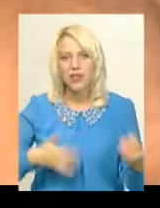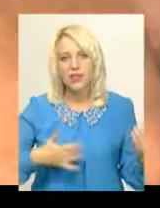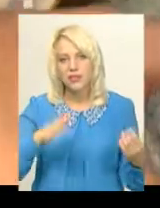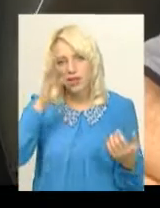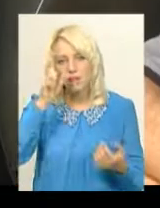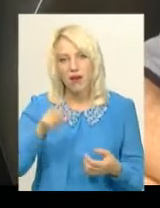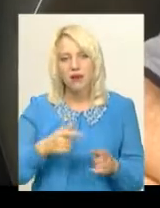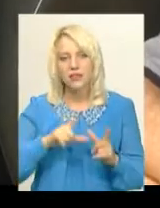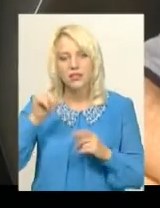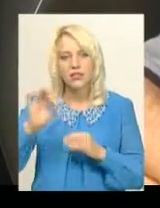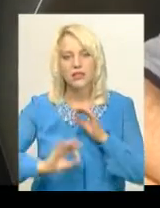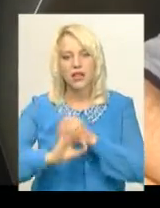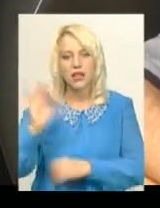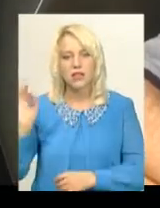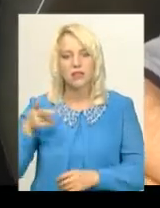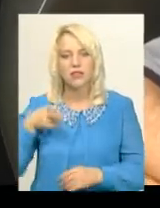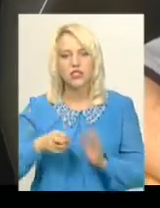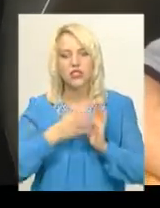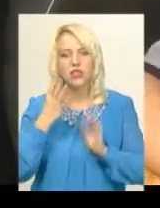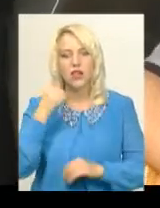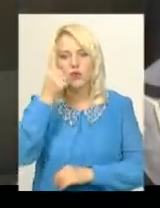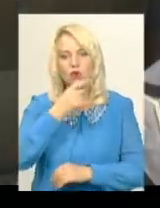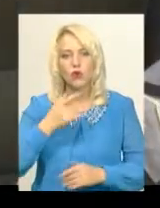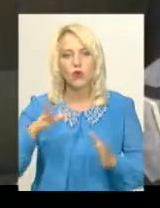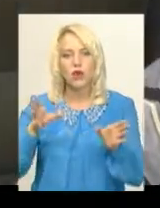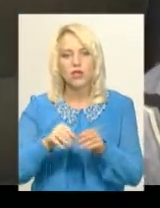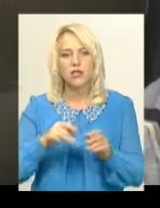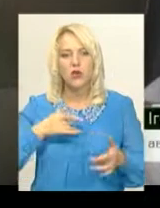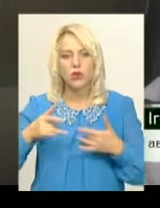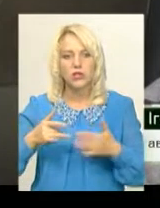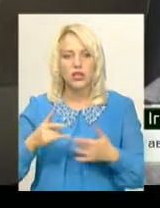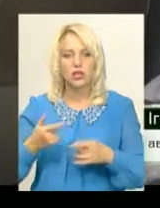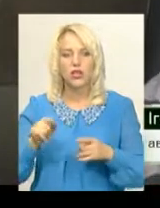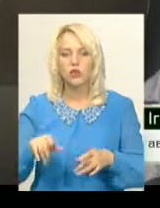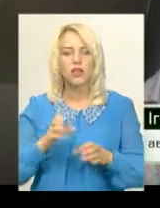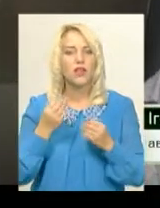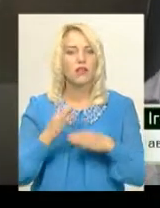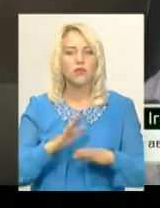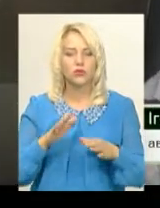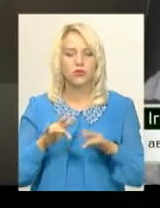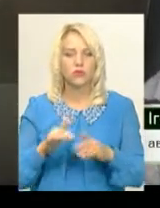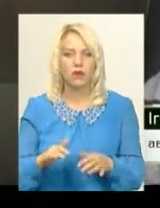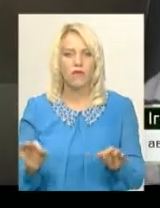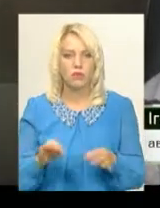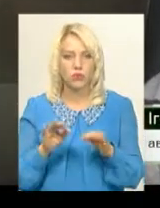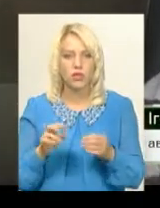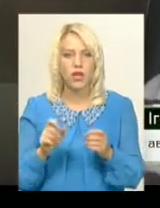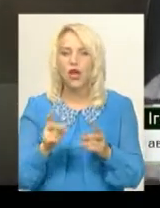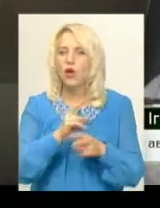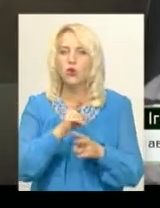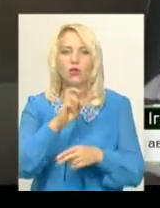Білий їздить на Схід з 2014 року з концертами. «Тут не в музиці справа. Хто би не приїхав,